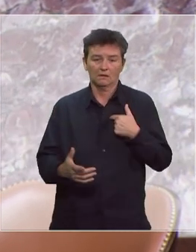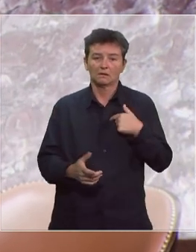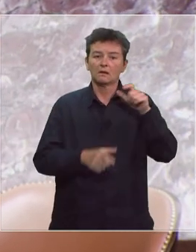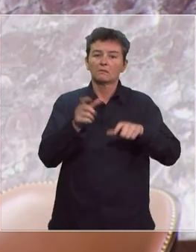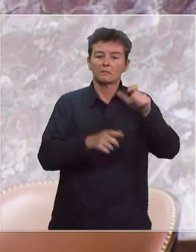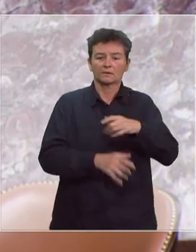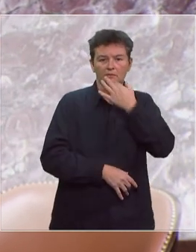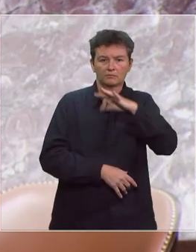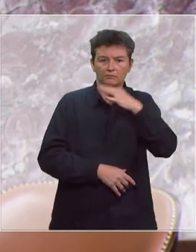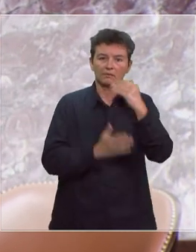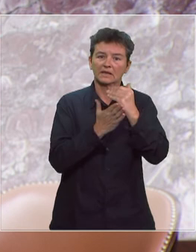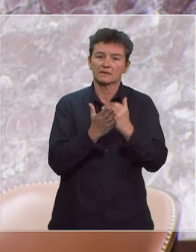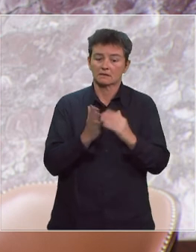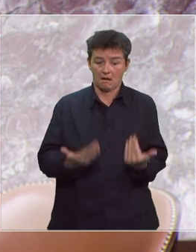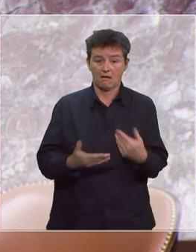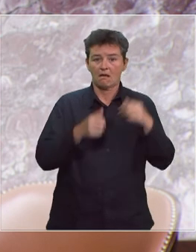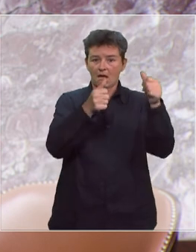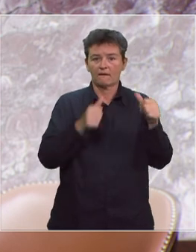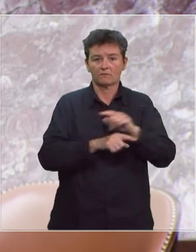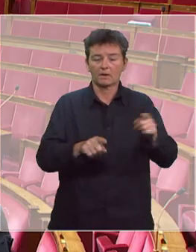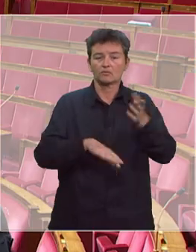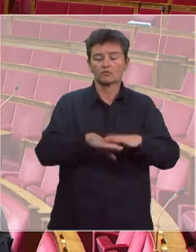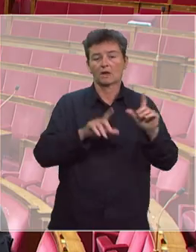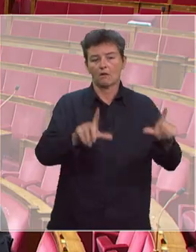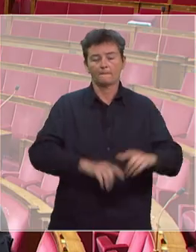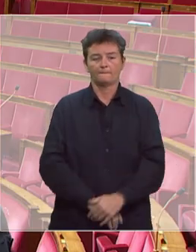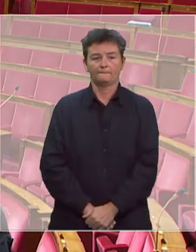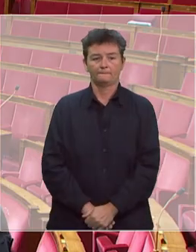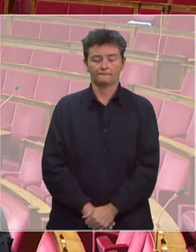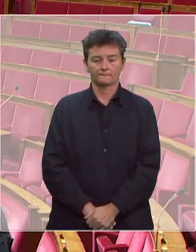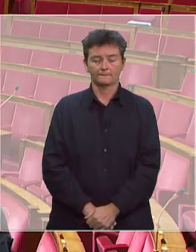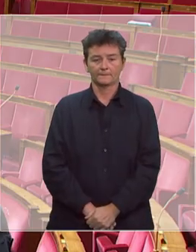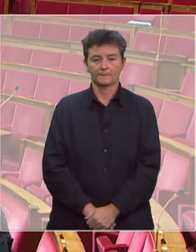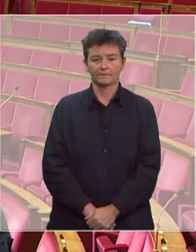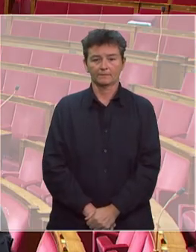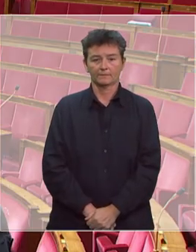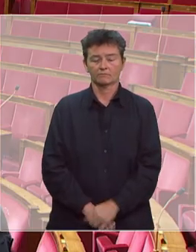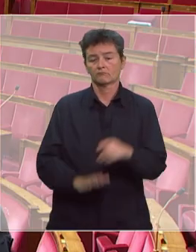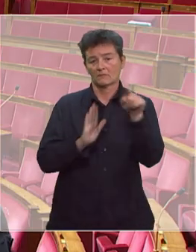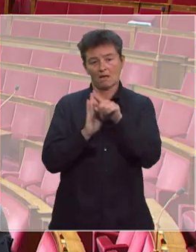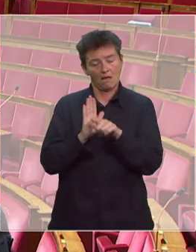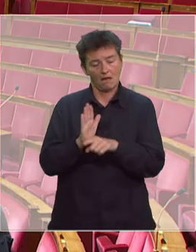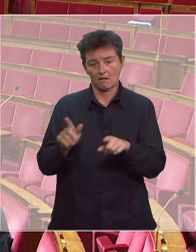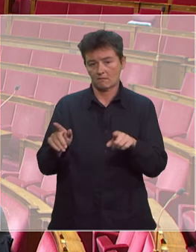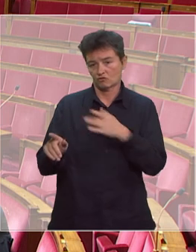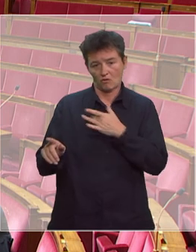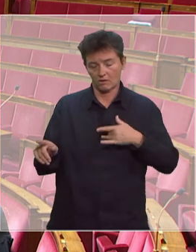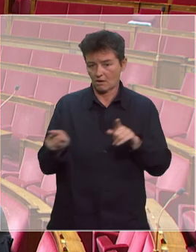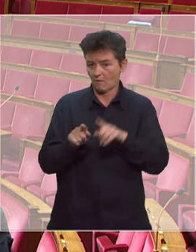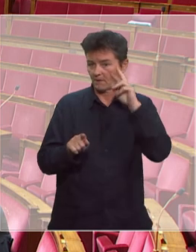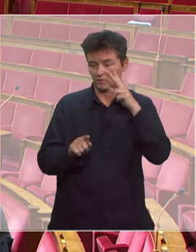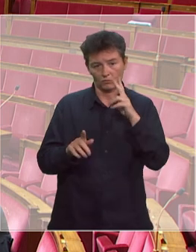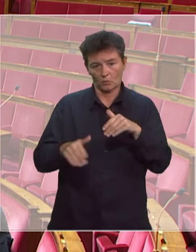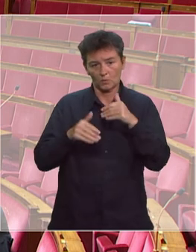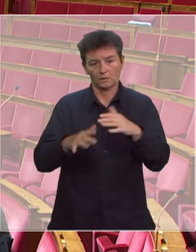dont vous avez eu connaissance n'est pas affichée sur les écrans durant la séance. Enfin, les règles sanitaires habituelles continuent à s'appliquer.